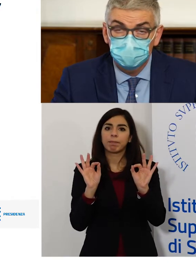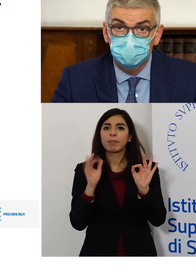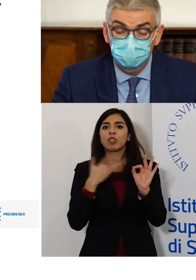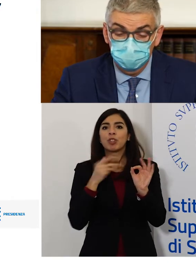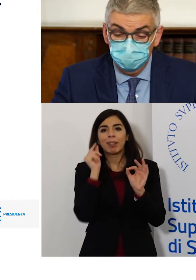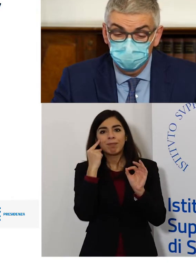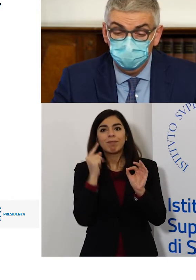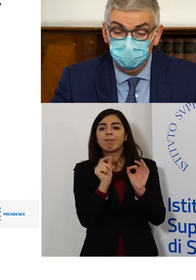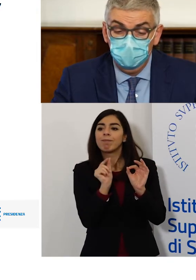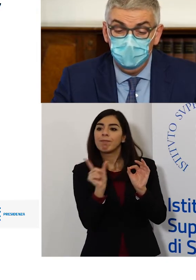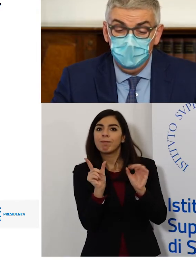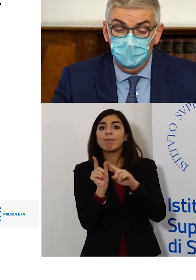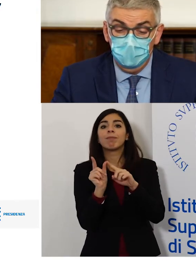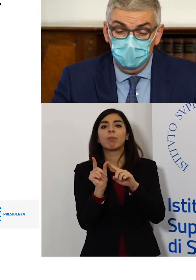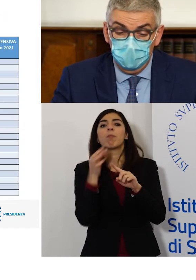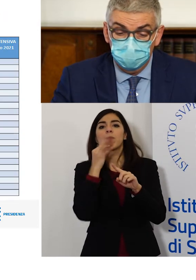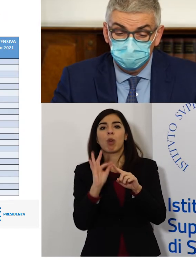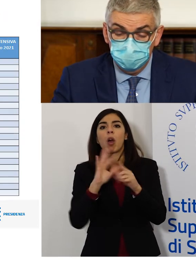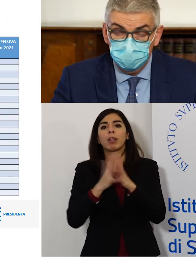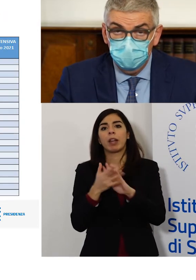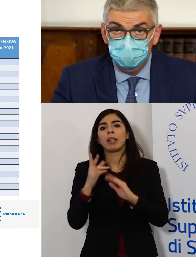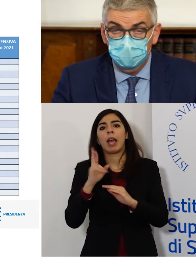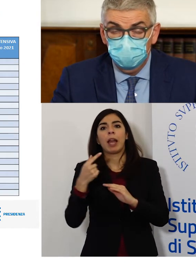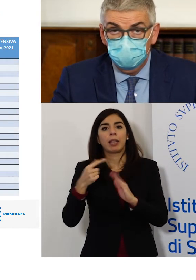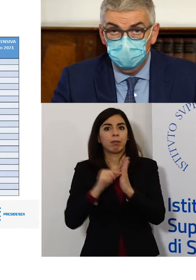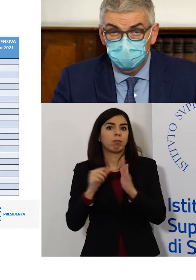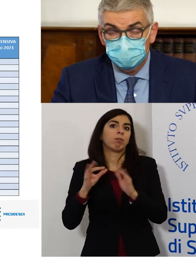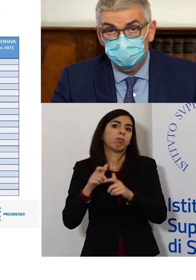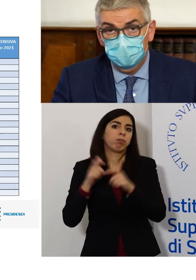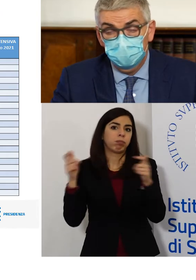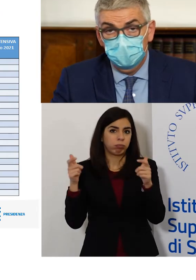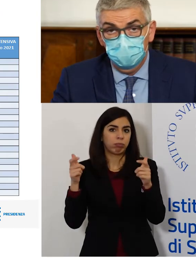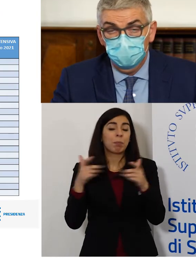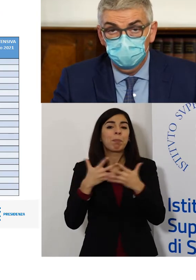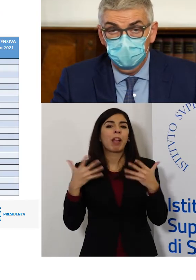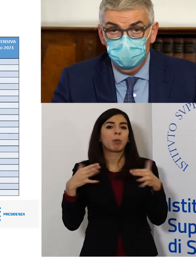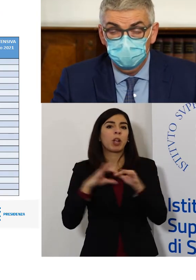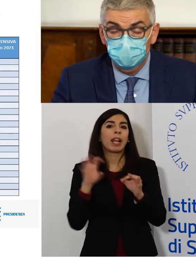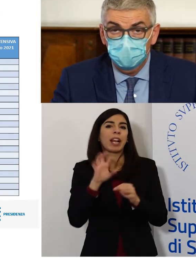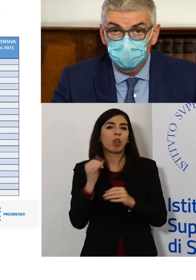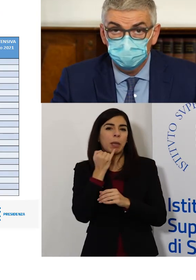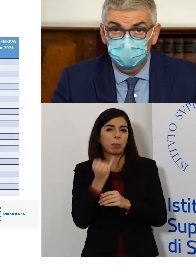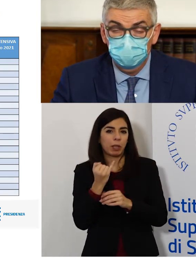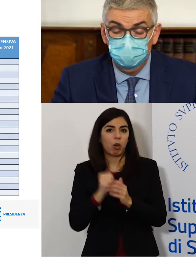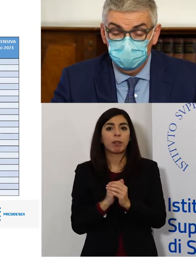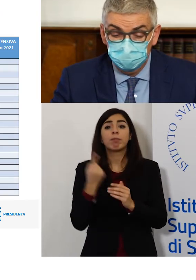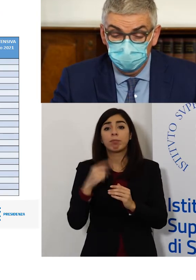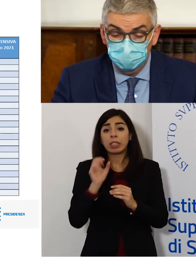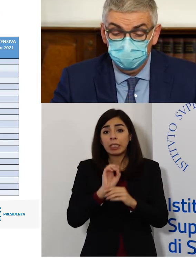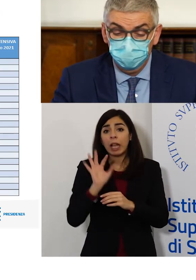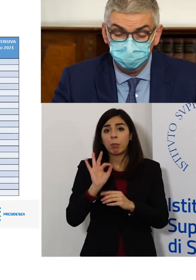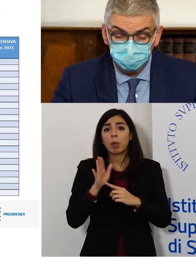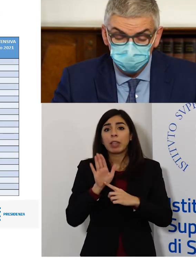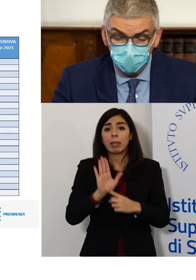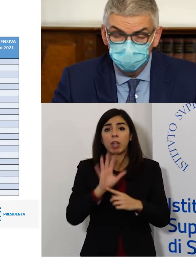soprattutto per le regioni a dimensione più piccola e sostanzialmente in questa slide vediamo proprio l'andamento per regione dell